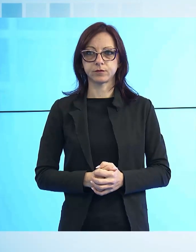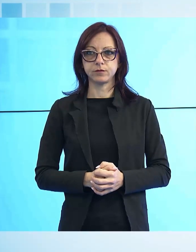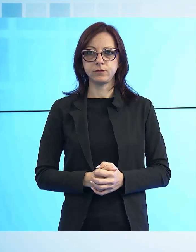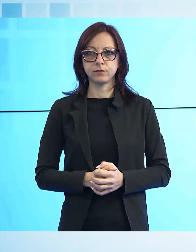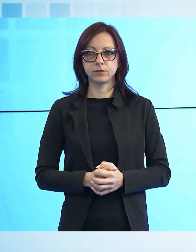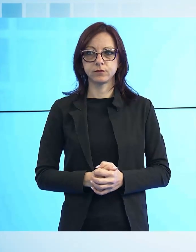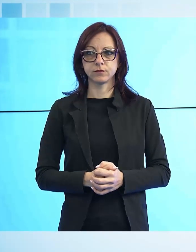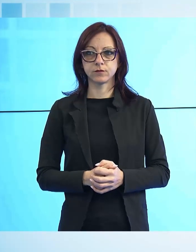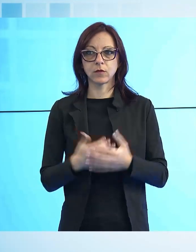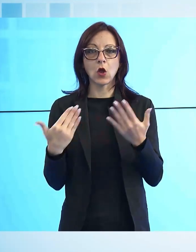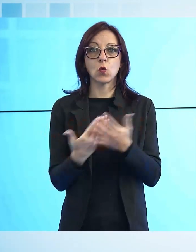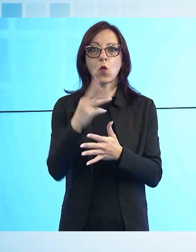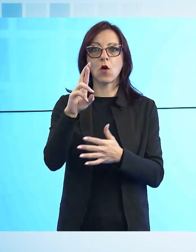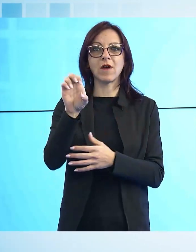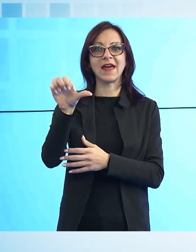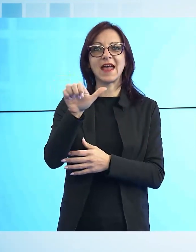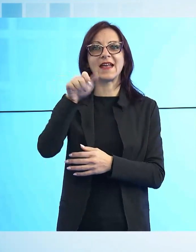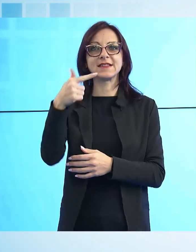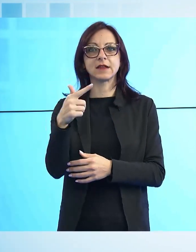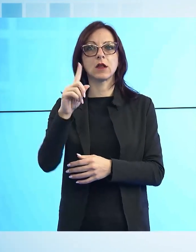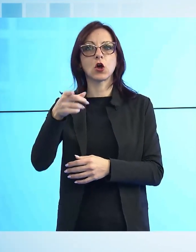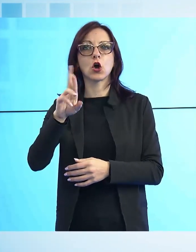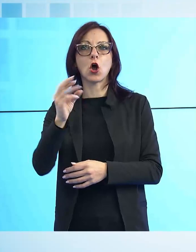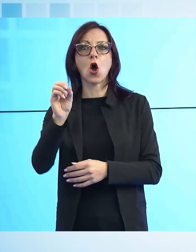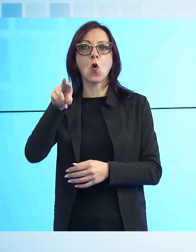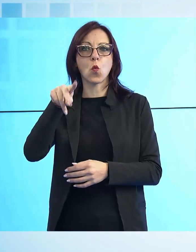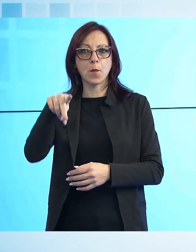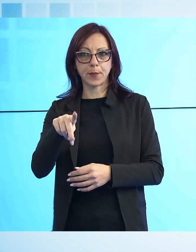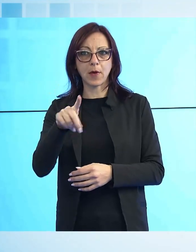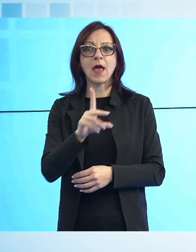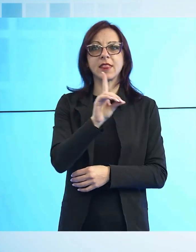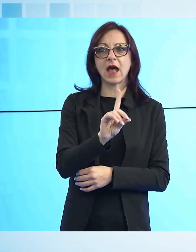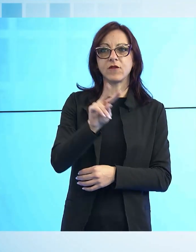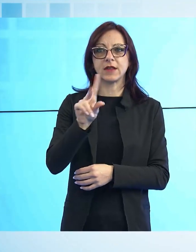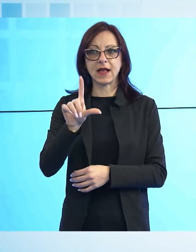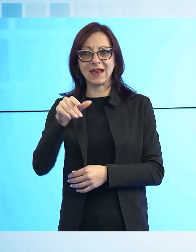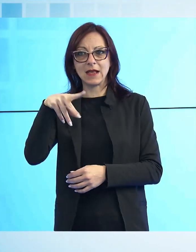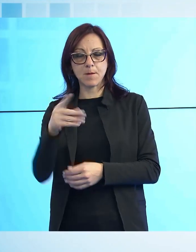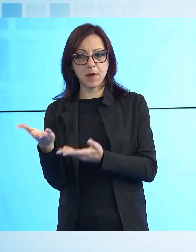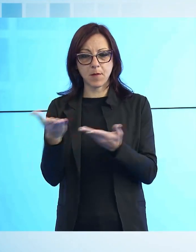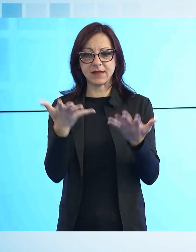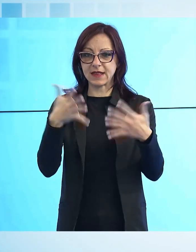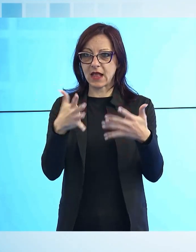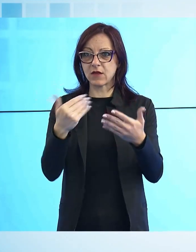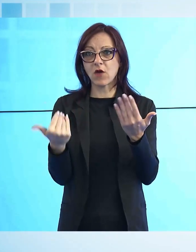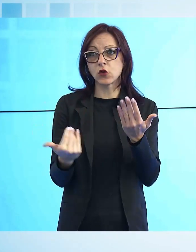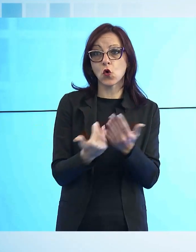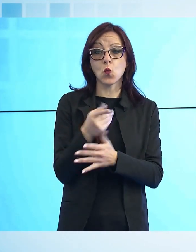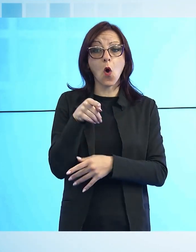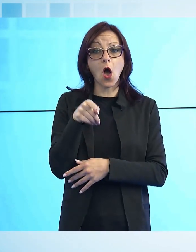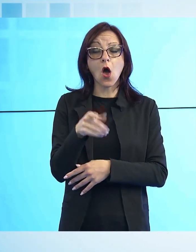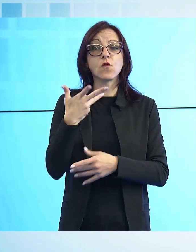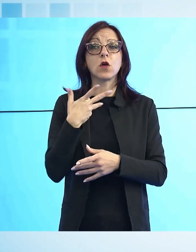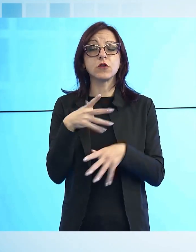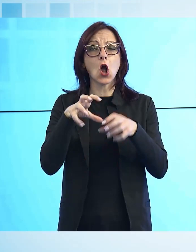Ecco la nuova Reset Group di Davide Lippi, presentata al Marco Polo Sport Center di Viareggio, la nuova realtà che si occuperà non